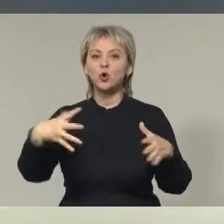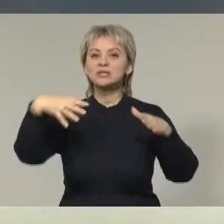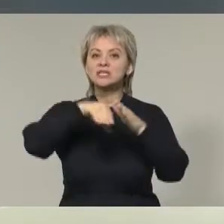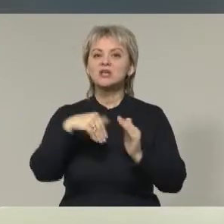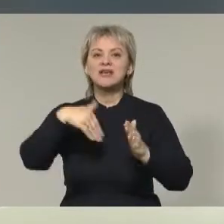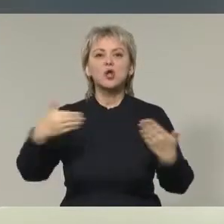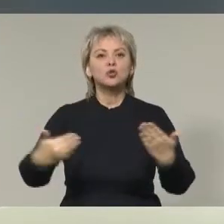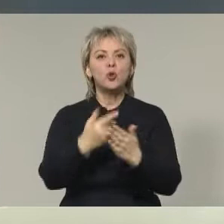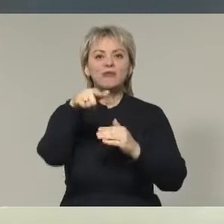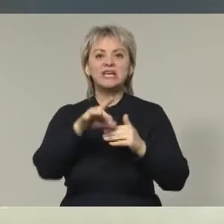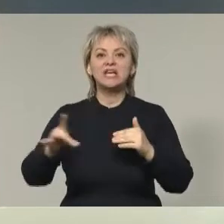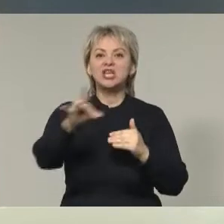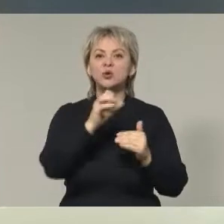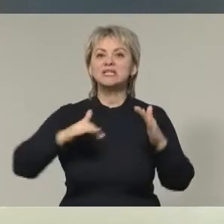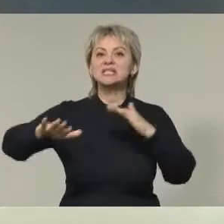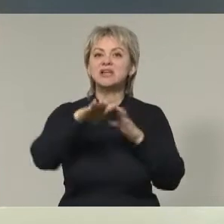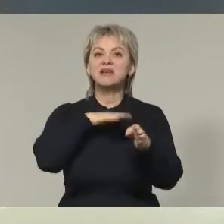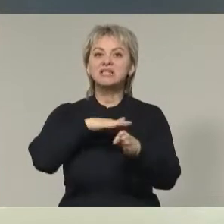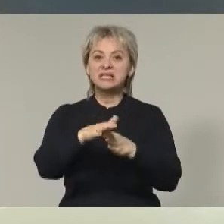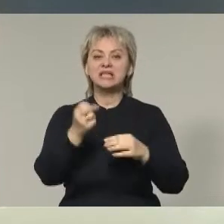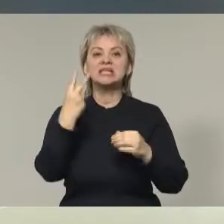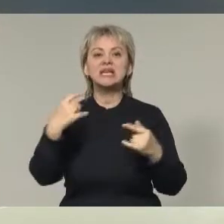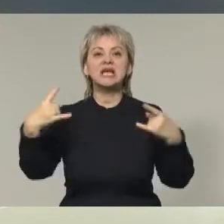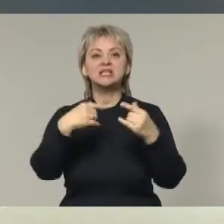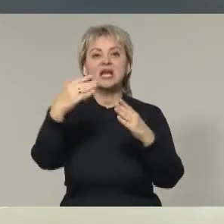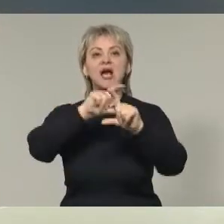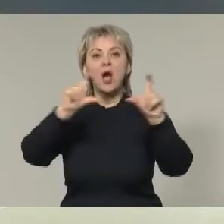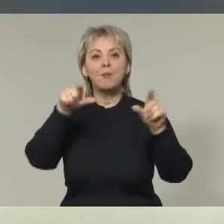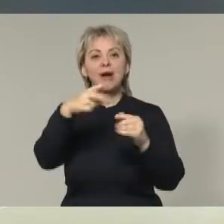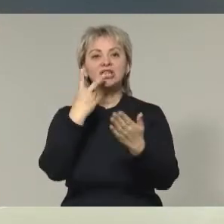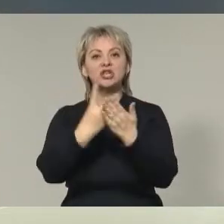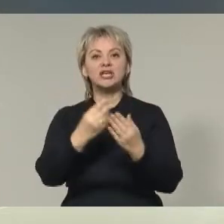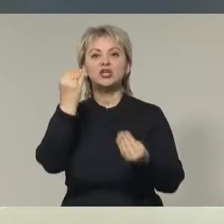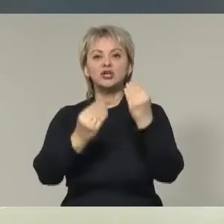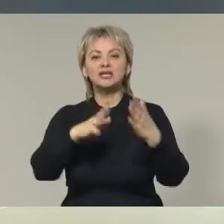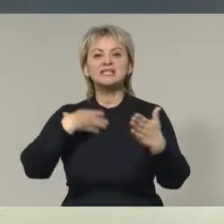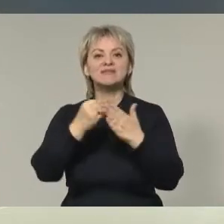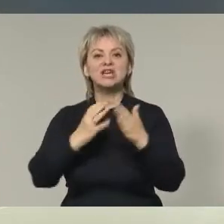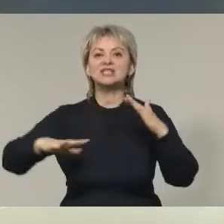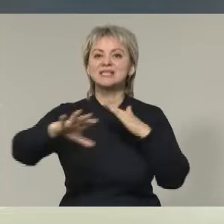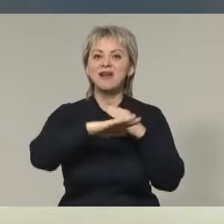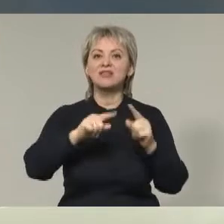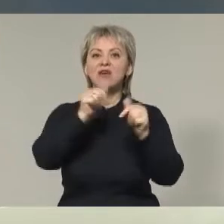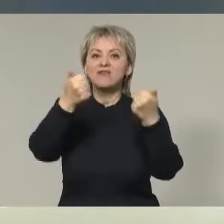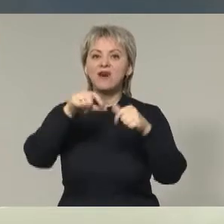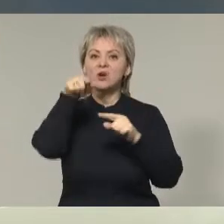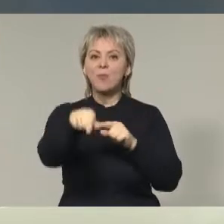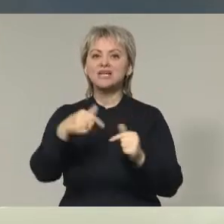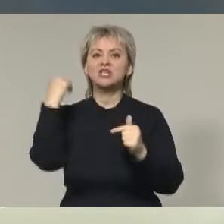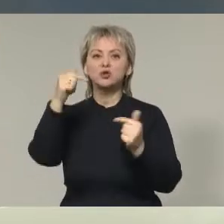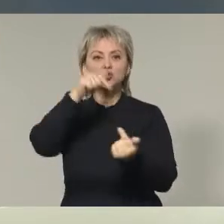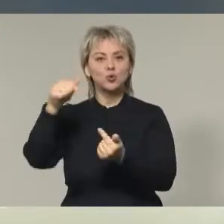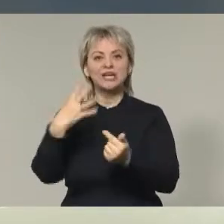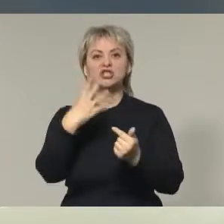числе совершенно новые для региона и страны в целом. 13 телекомпаний транслировали игры на свои страны в формате сверхвысокой